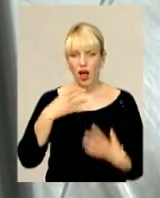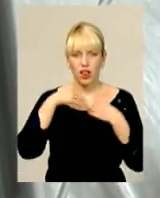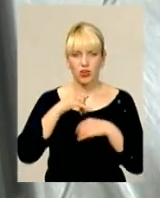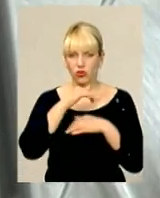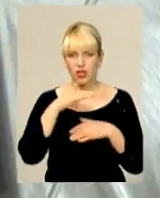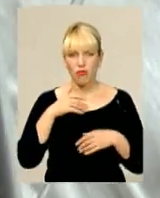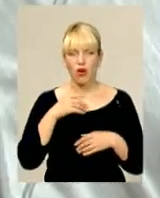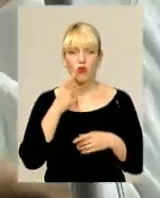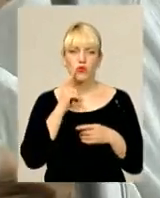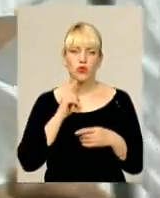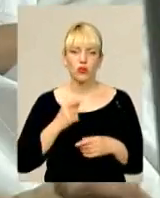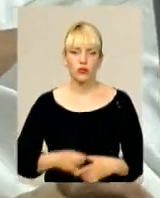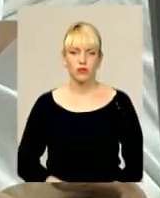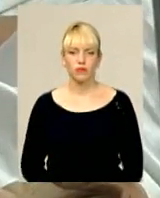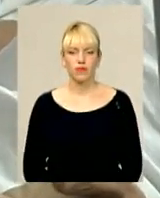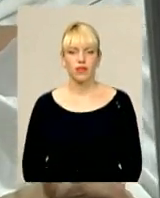Зараз як себе почуваєте?